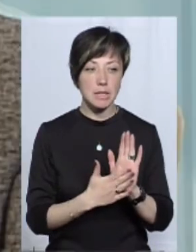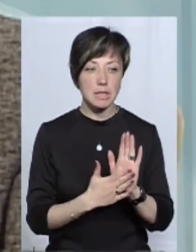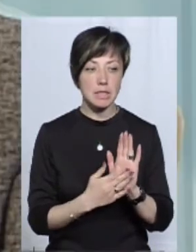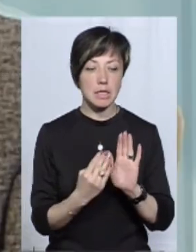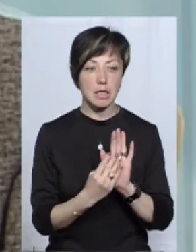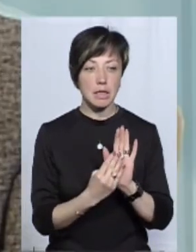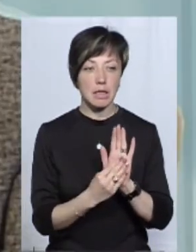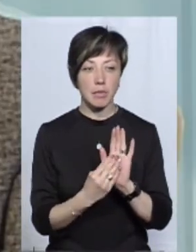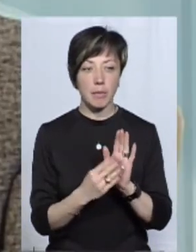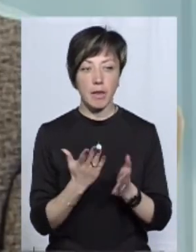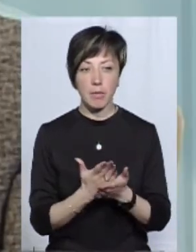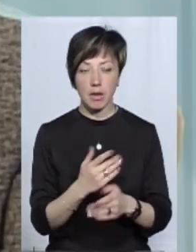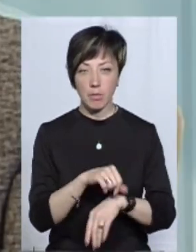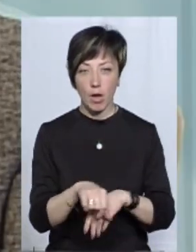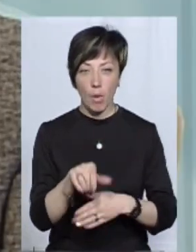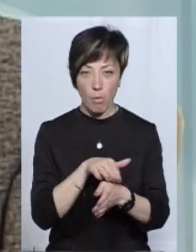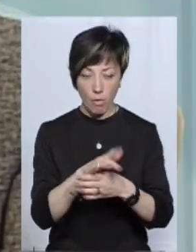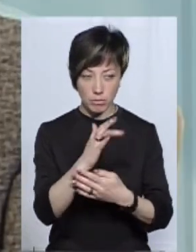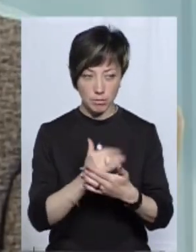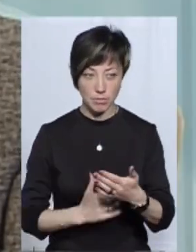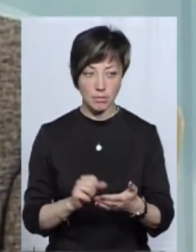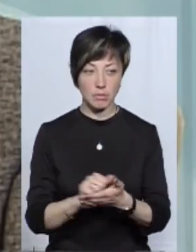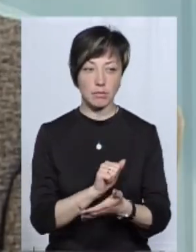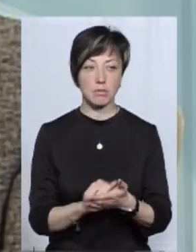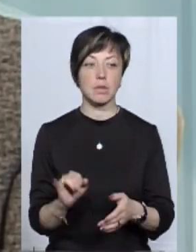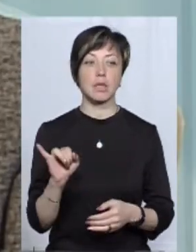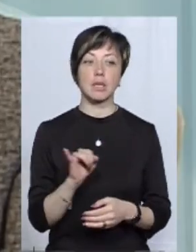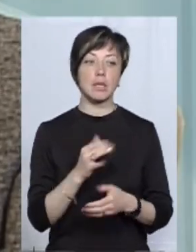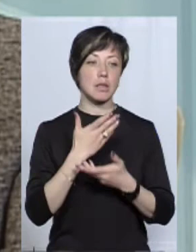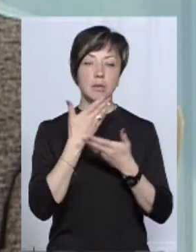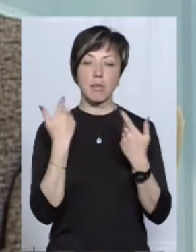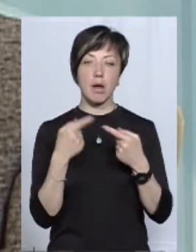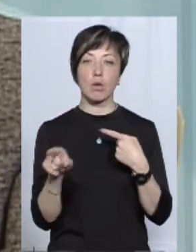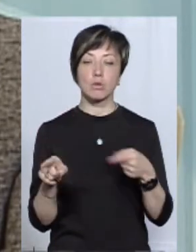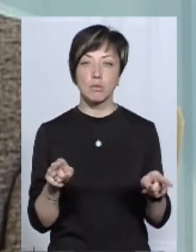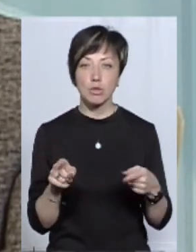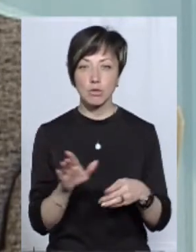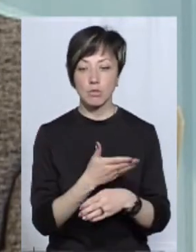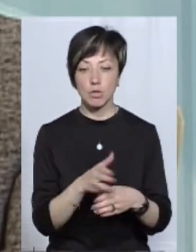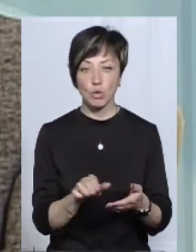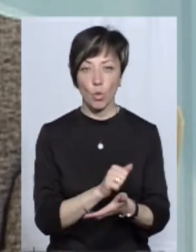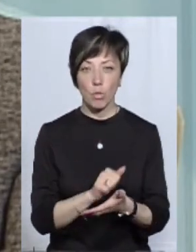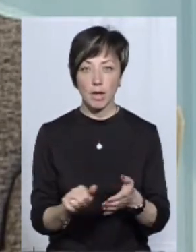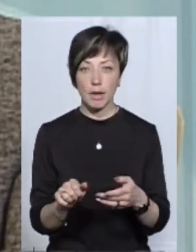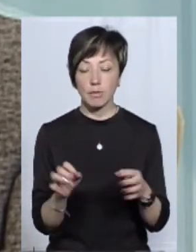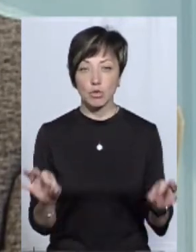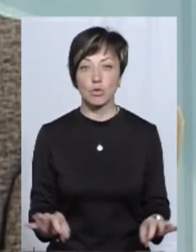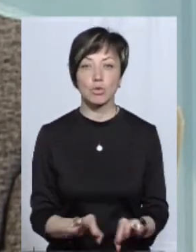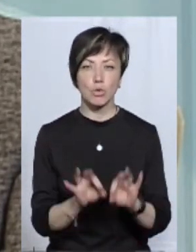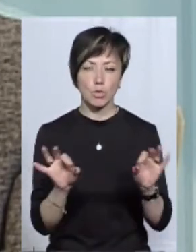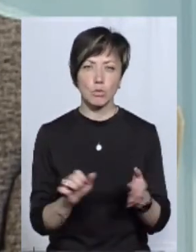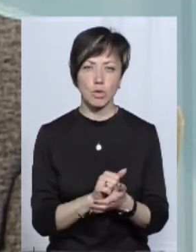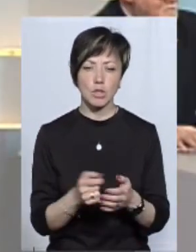Тобто, якщо у вас є повний пакет документів, і він не має розбіжності між документами, між жодним